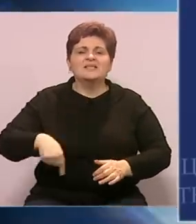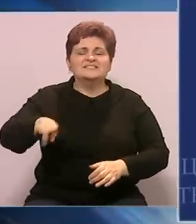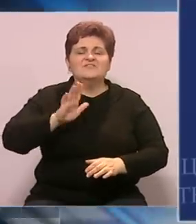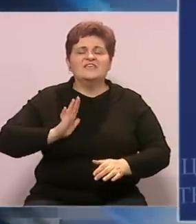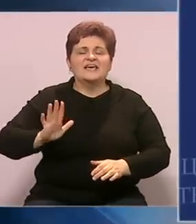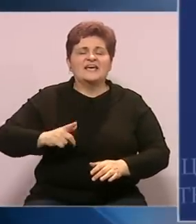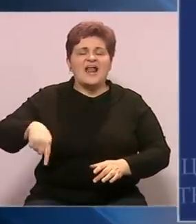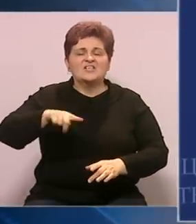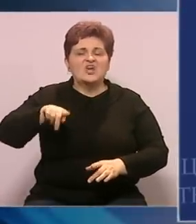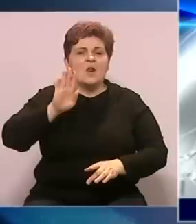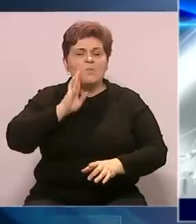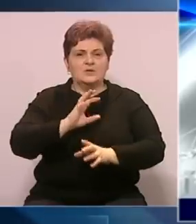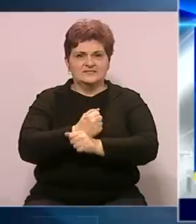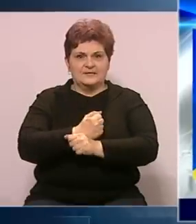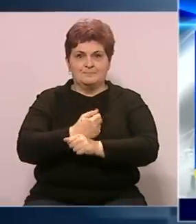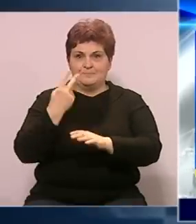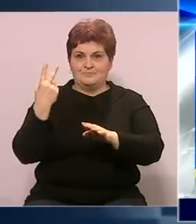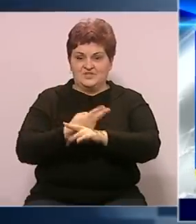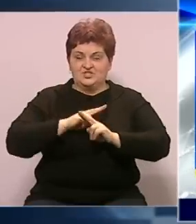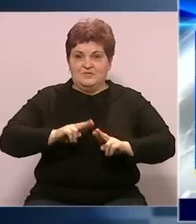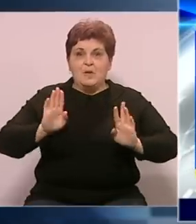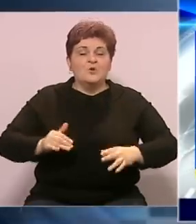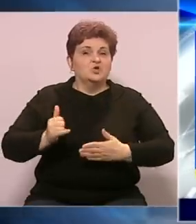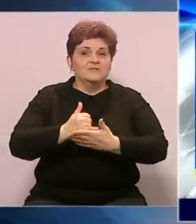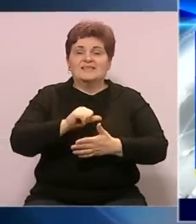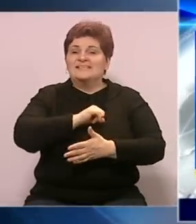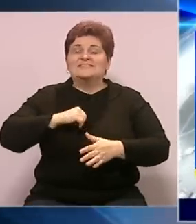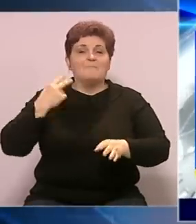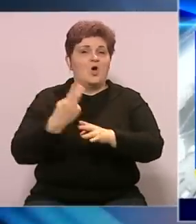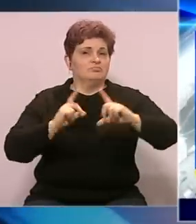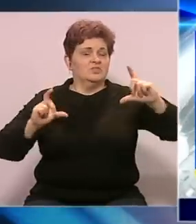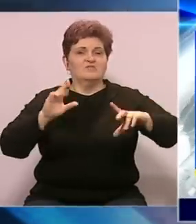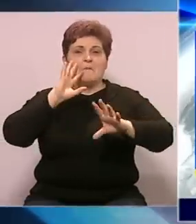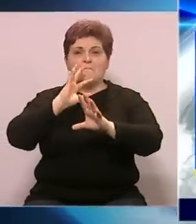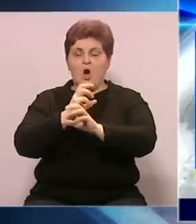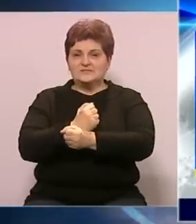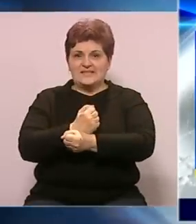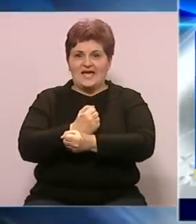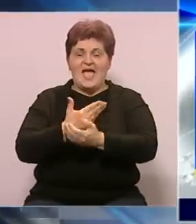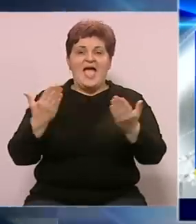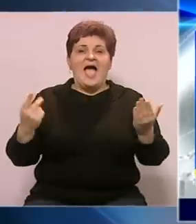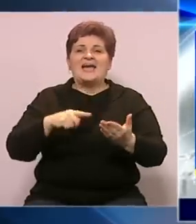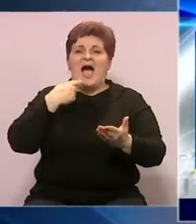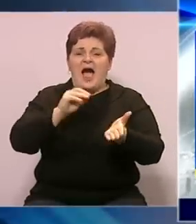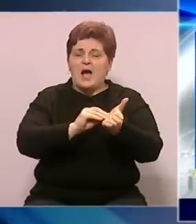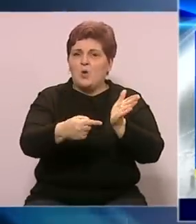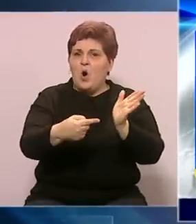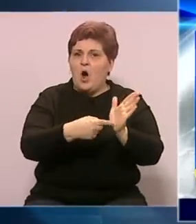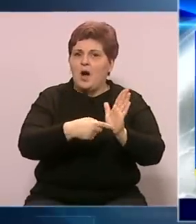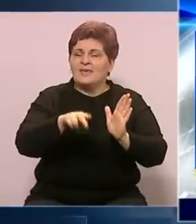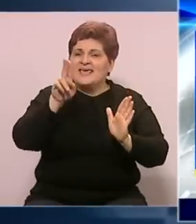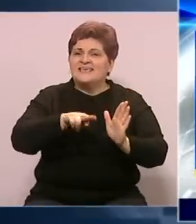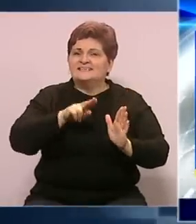građana u Bosni i Hercegovini. Državnom imovinom može raspolagati samo država Bosna i Hercegovina, kako je to izričito uređeno